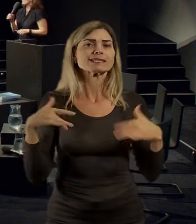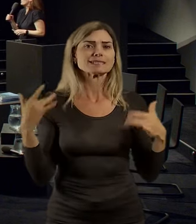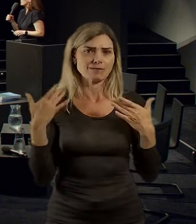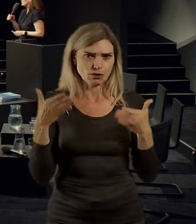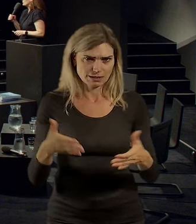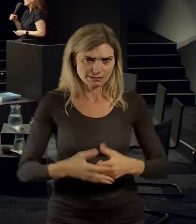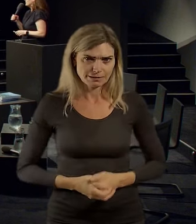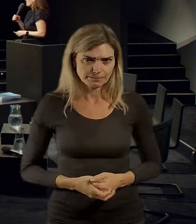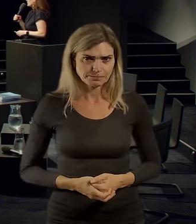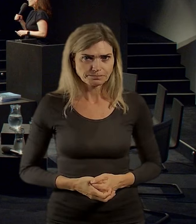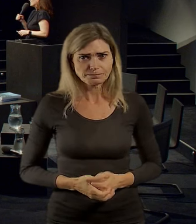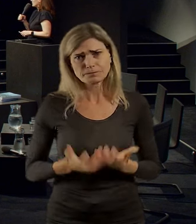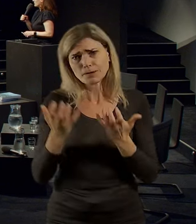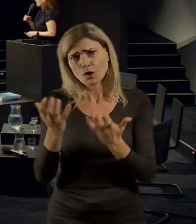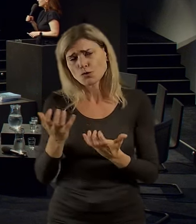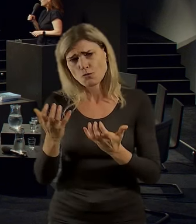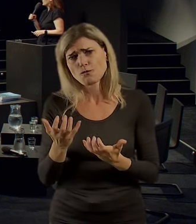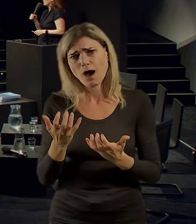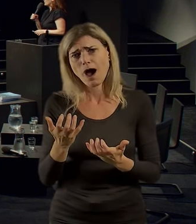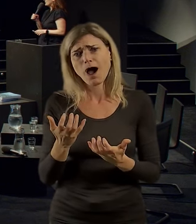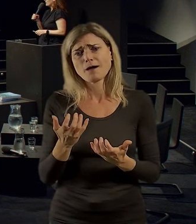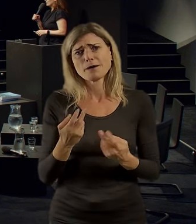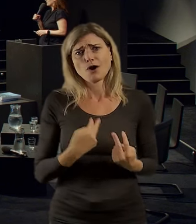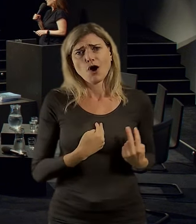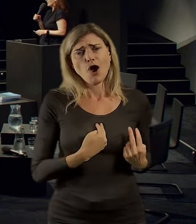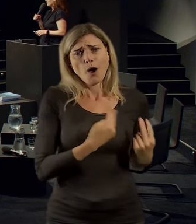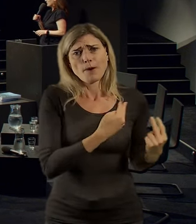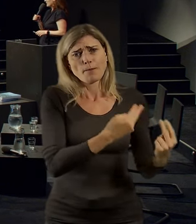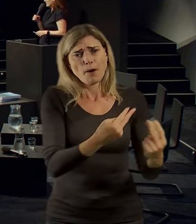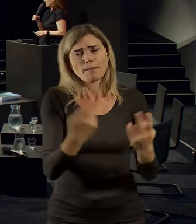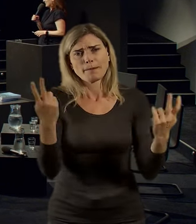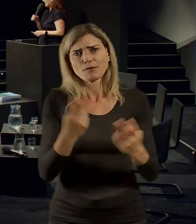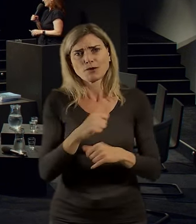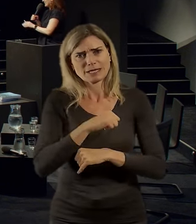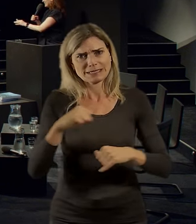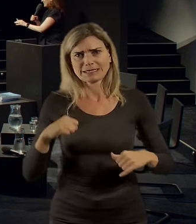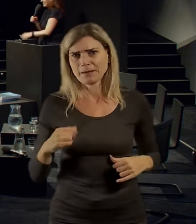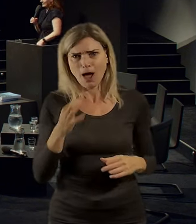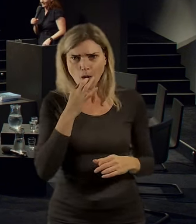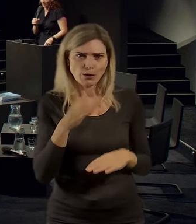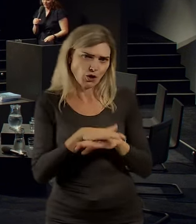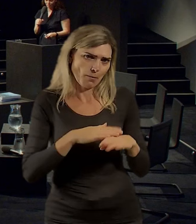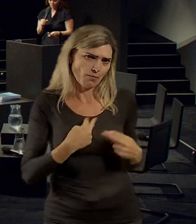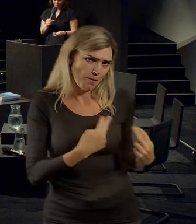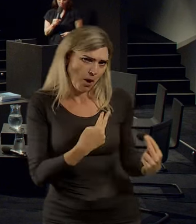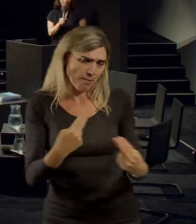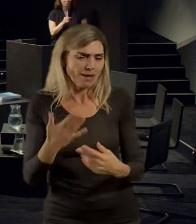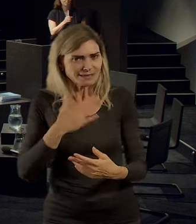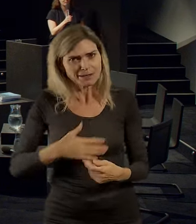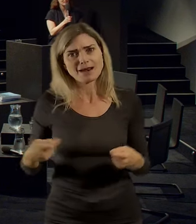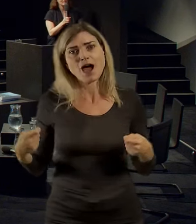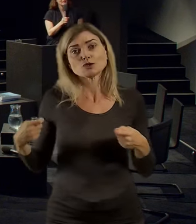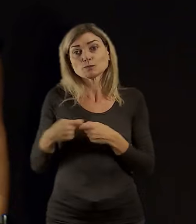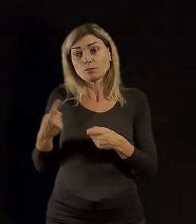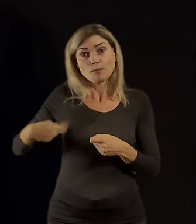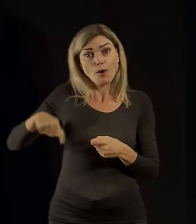Doufám, že mi to odpustíte, my jsme si to doli jako takový štafetový závad, protože já bych to sama nezvládla. Takže díky tady kolegům, spoluautorům,